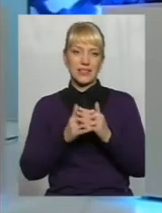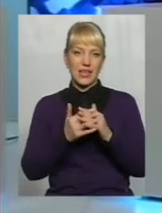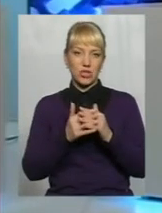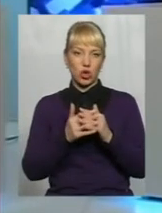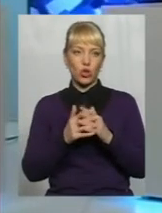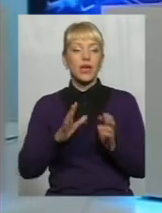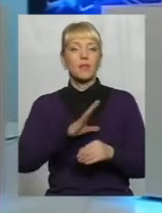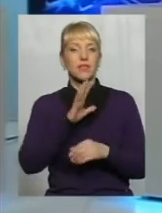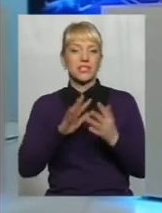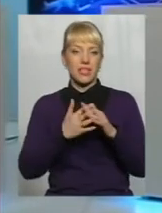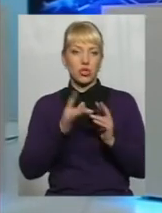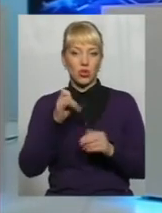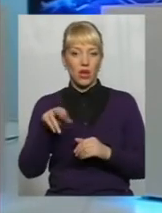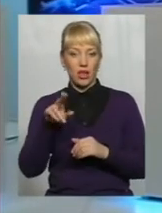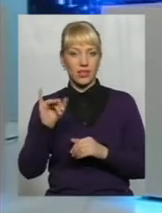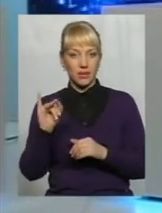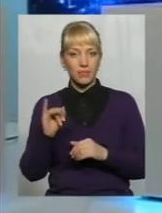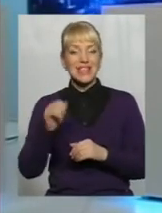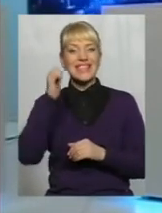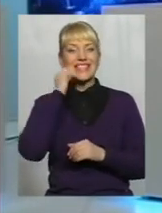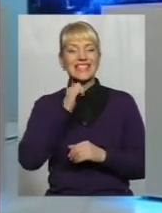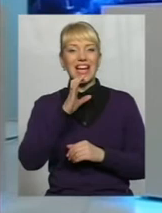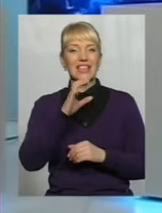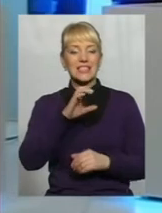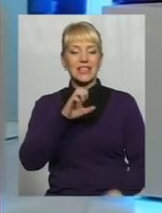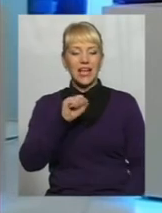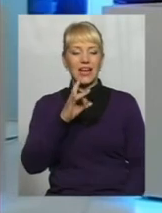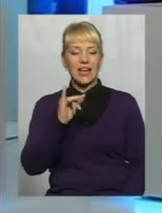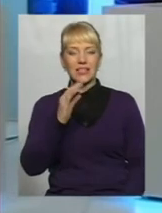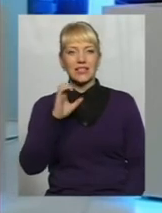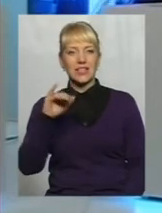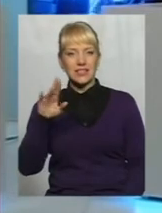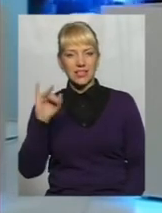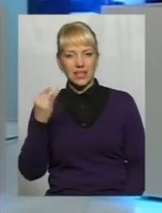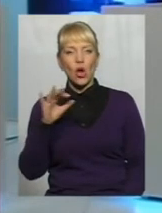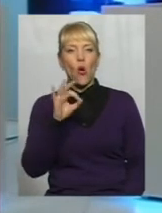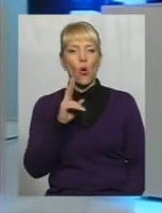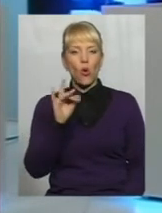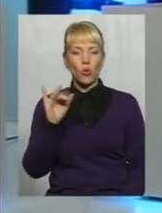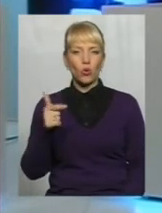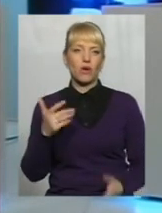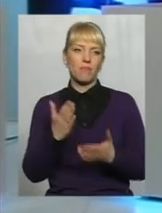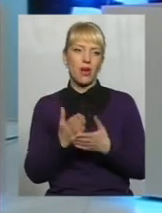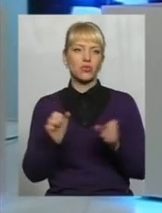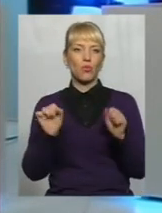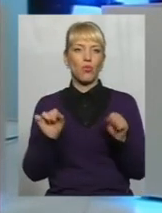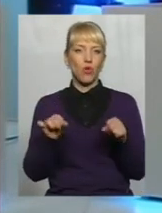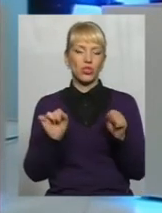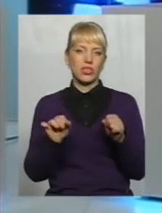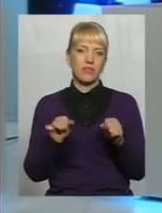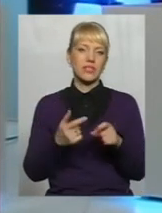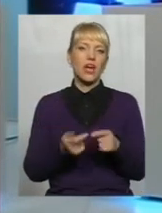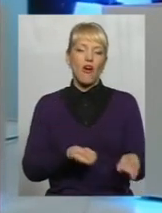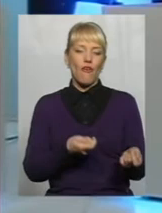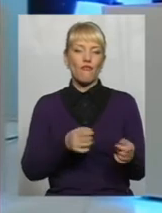колишньої сільської ради Невеликої, тобто старостинського округу, як зараз це називається Мають можливість, от 20 дітей ходить в дитячий садок І досить